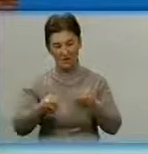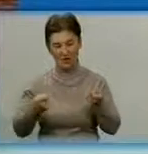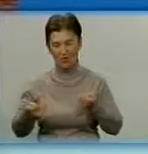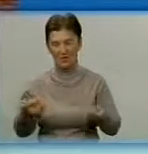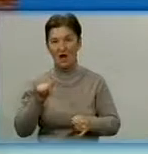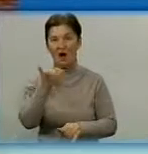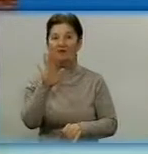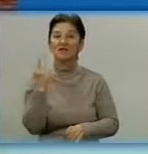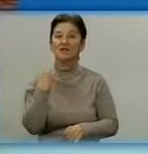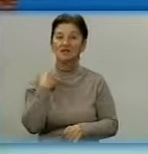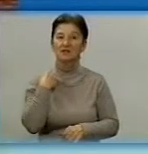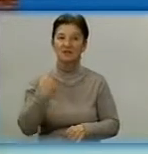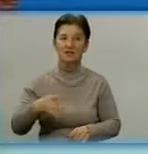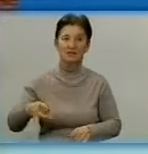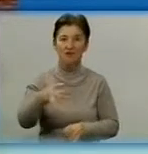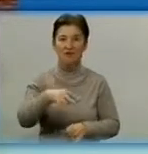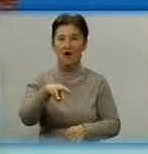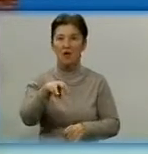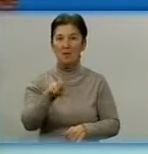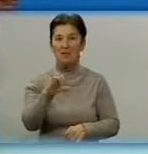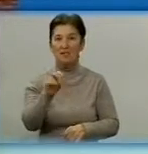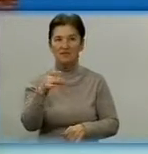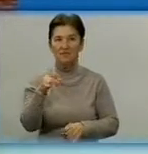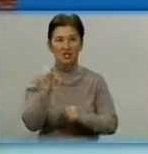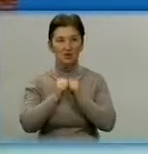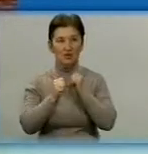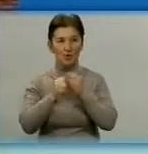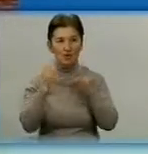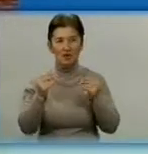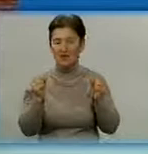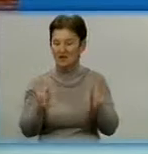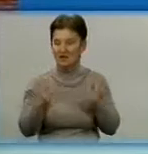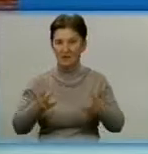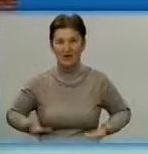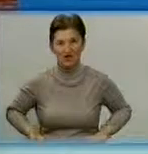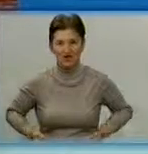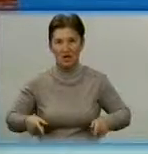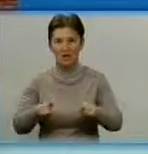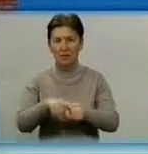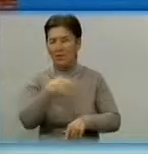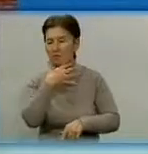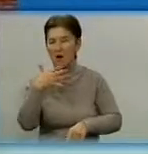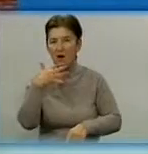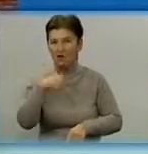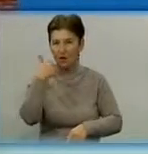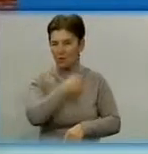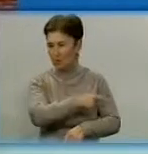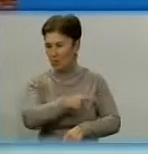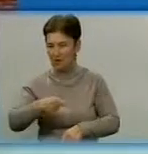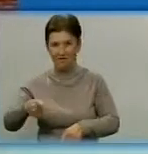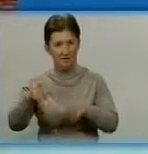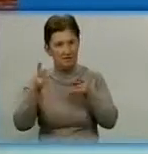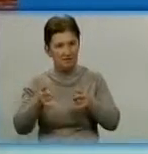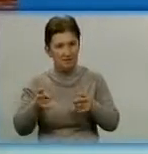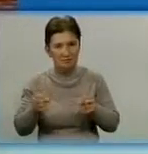У Кірвограді жителі мікрорайону Маслиниківка. Щодня ризикували життям, переходячи дорогу. Так, тривало багато років, аж доки тут не сталася трагедія.